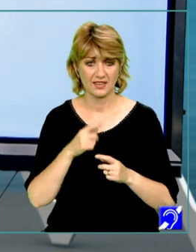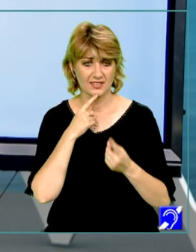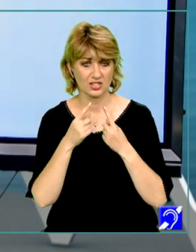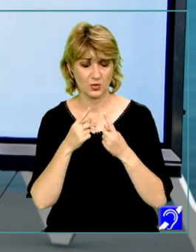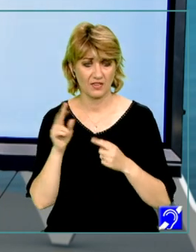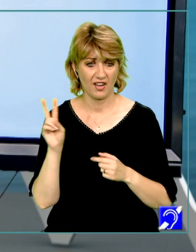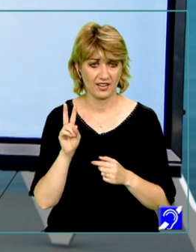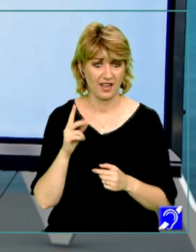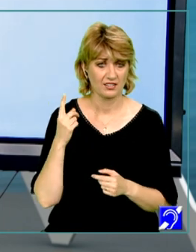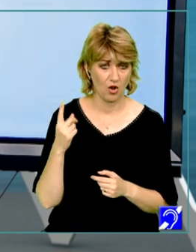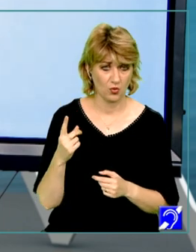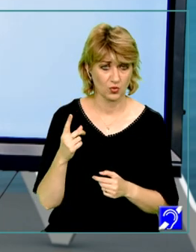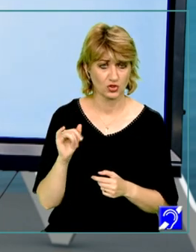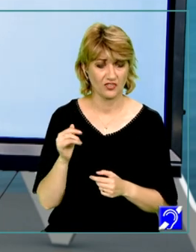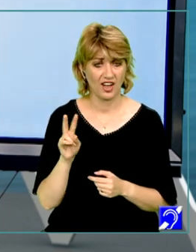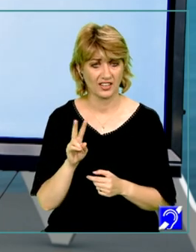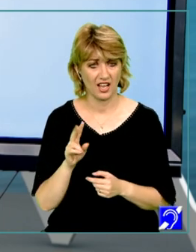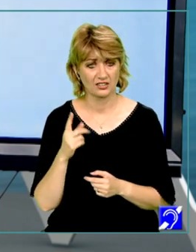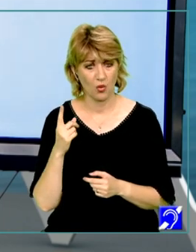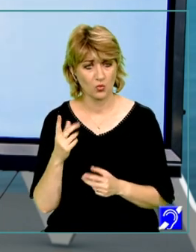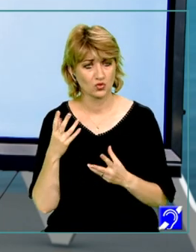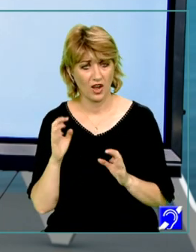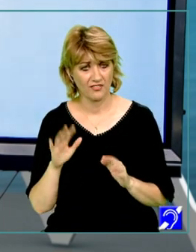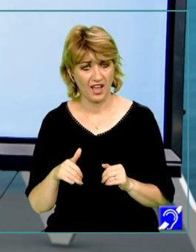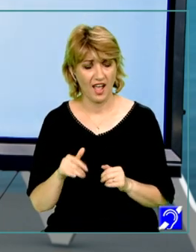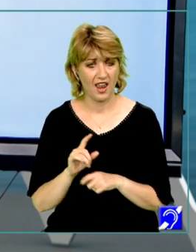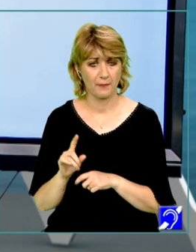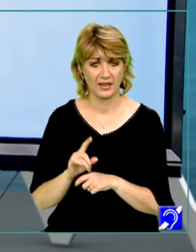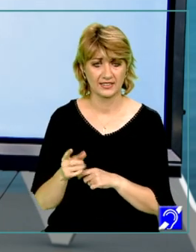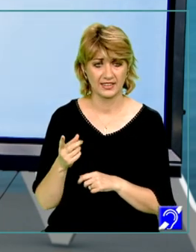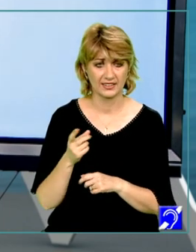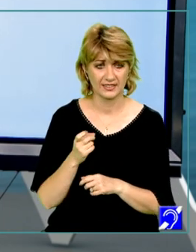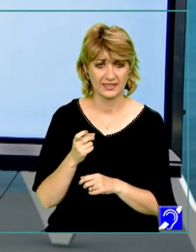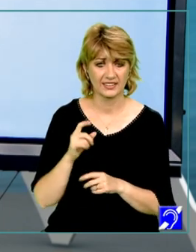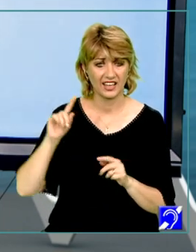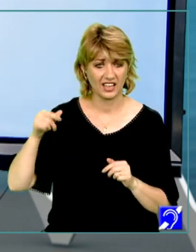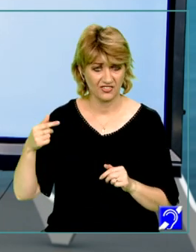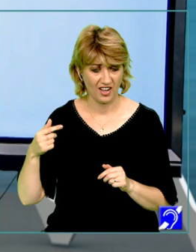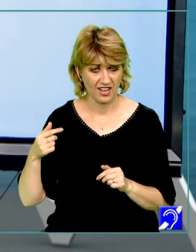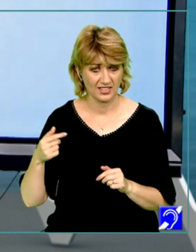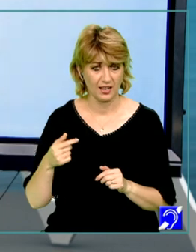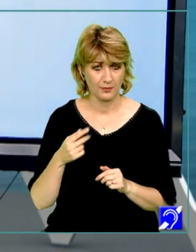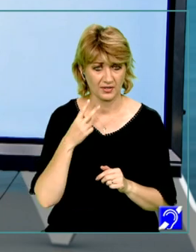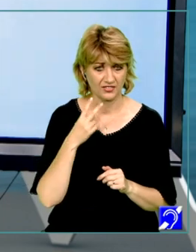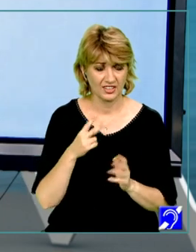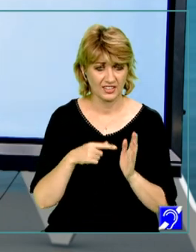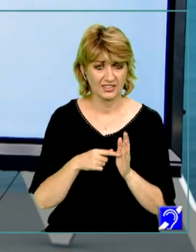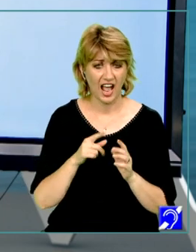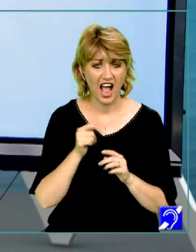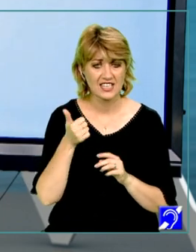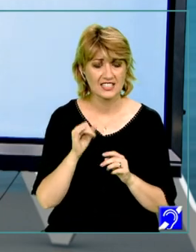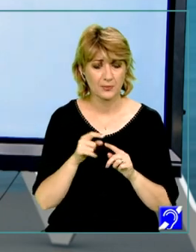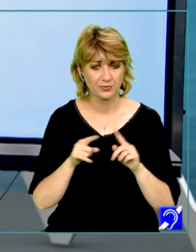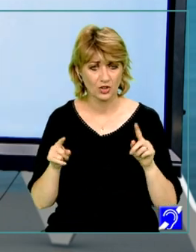varianta 1 și varianta 1 cuprindea elemente privind calculul derivatei, privind calculul asimptotelor sau